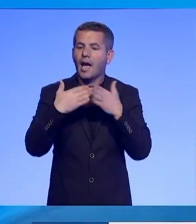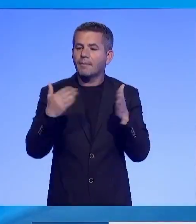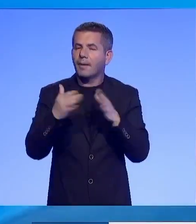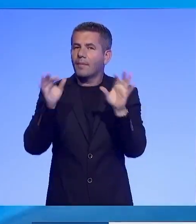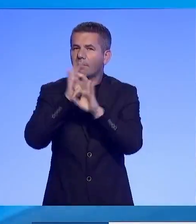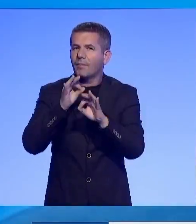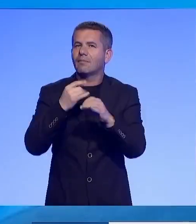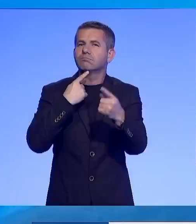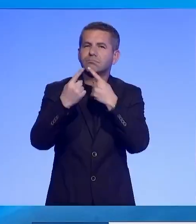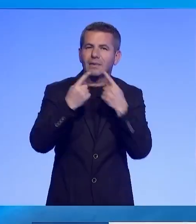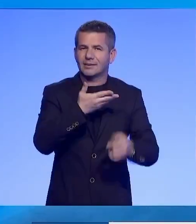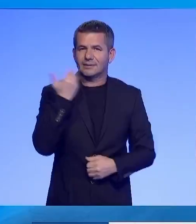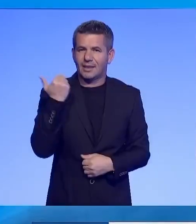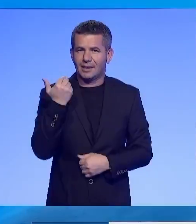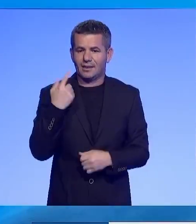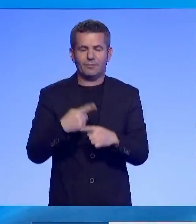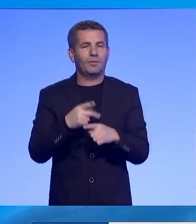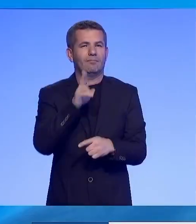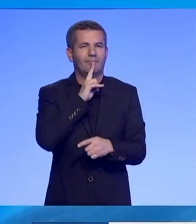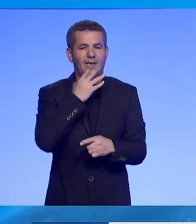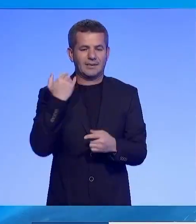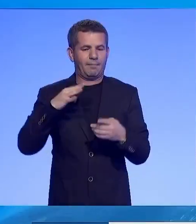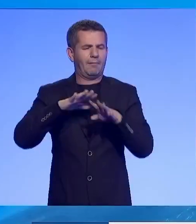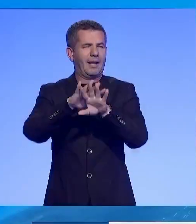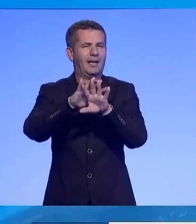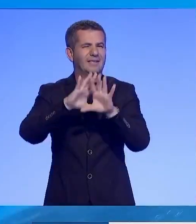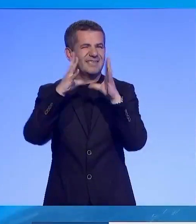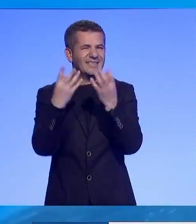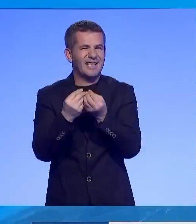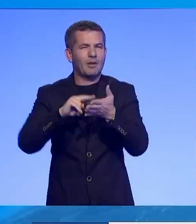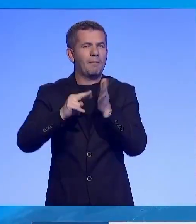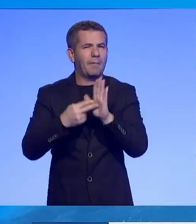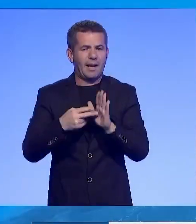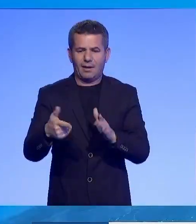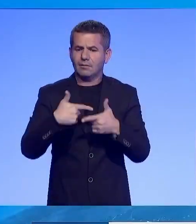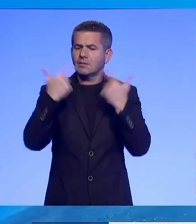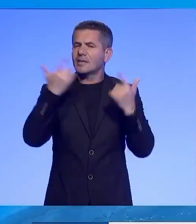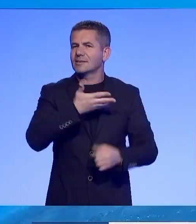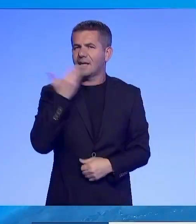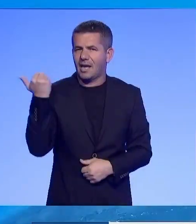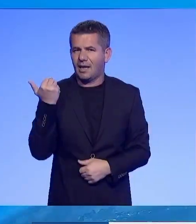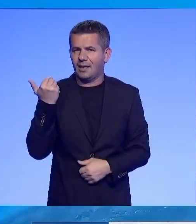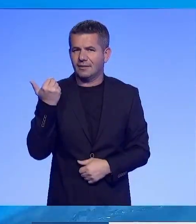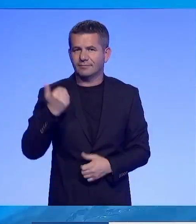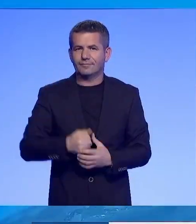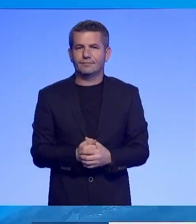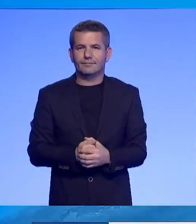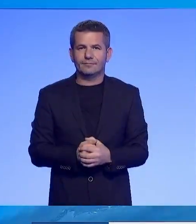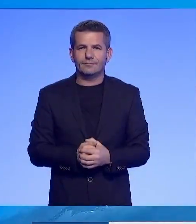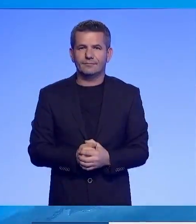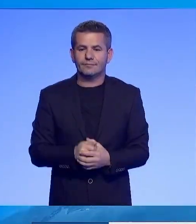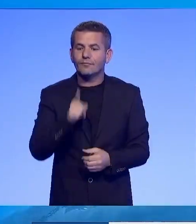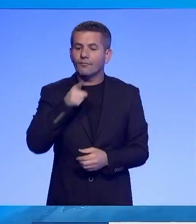raport me dialogun, si dhe mungesa strategjis dhe platformës së qartë politike nga nga qeverisë Republikës Kosovës. Fokusi